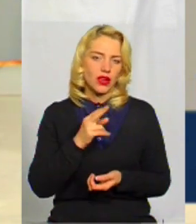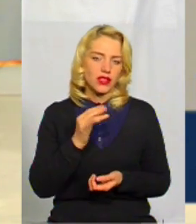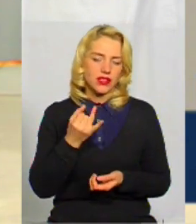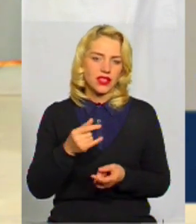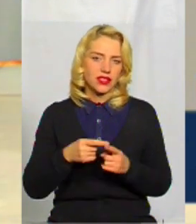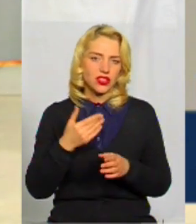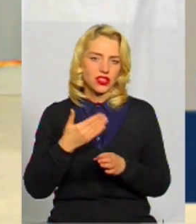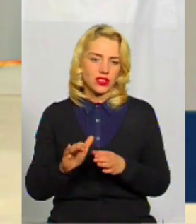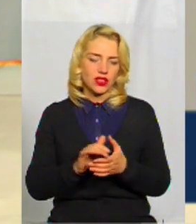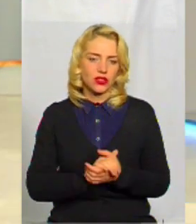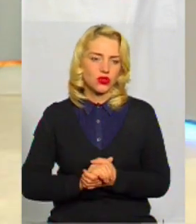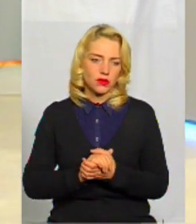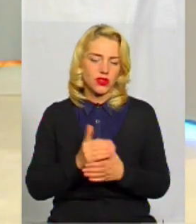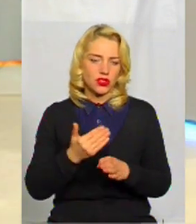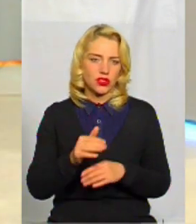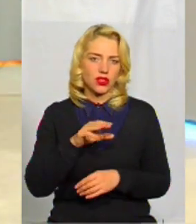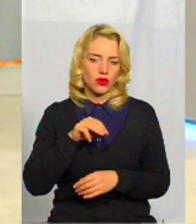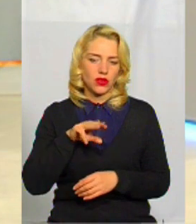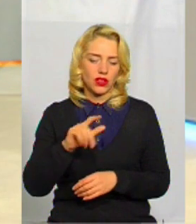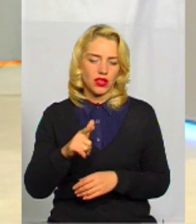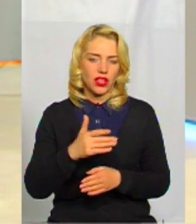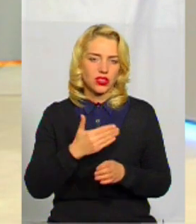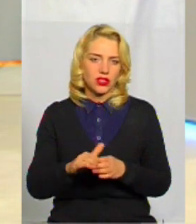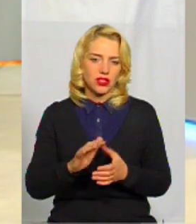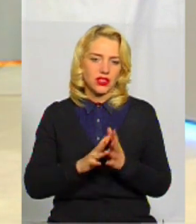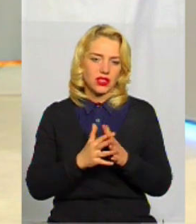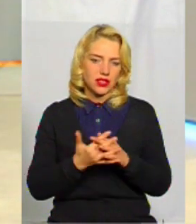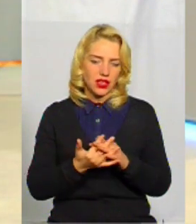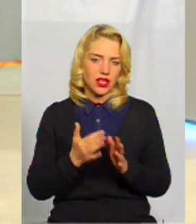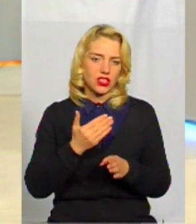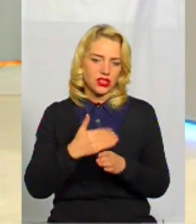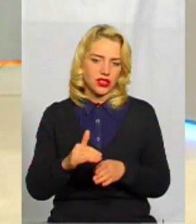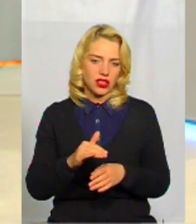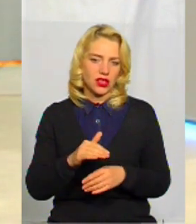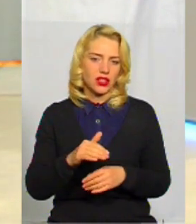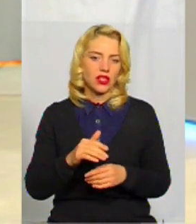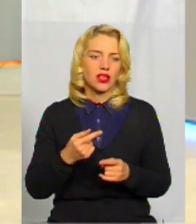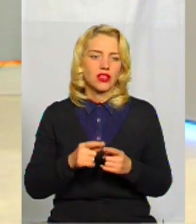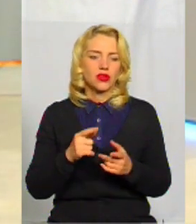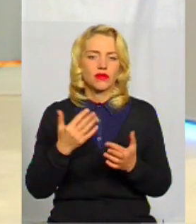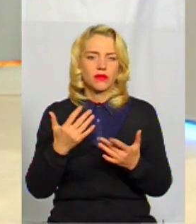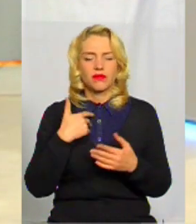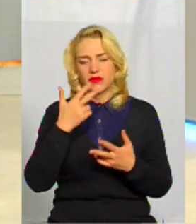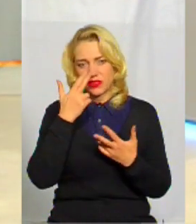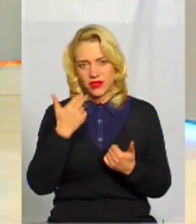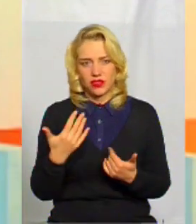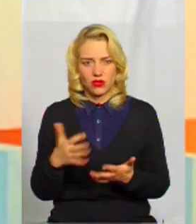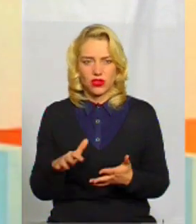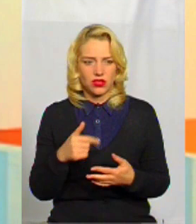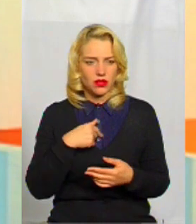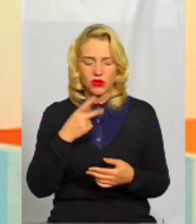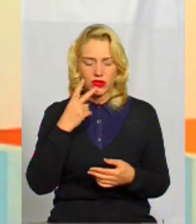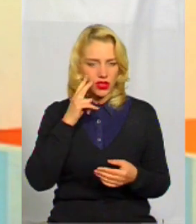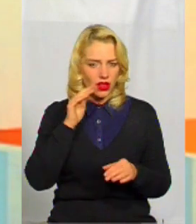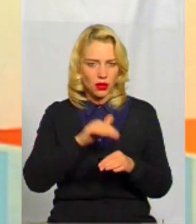частина суспільства, частина ОТГ, частина села, частина життя взагалі, так? То, напевне, існують. Але ми настільки до них звикли, що ми, напевне, їх